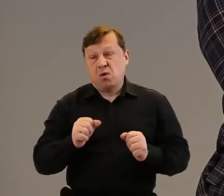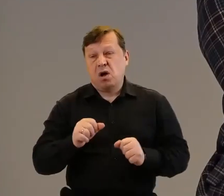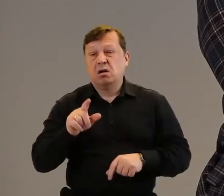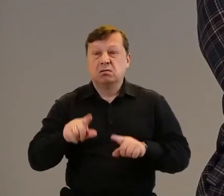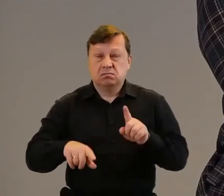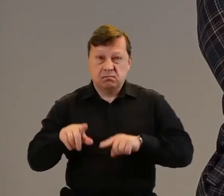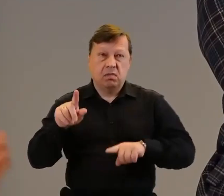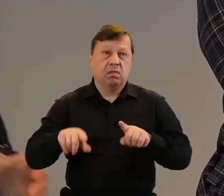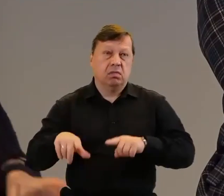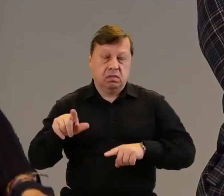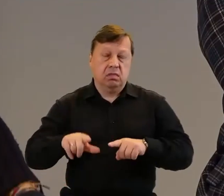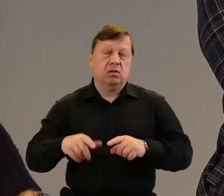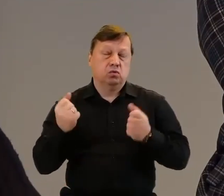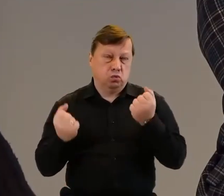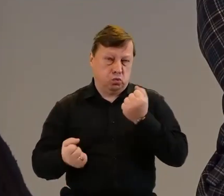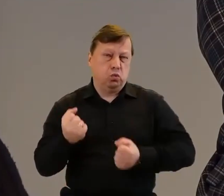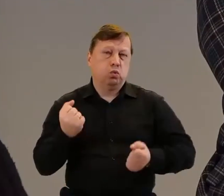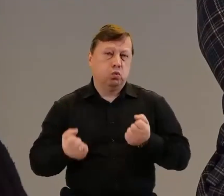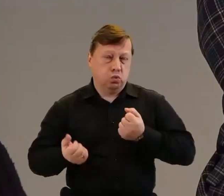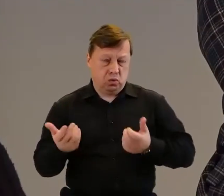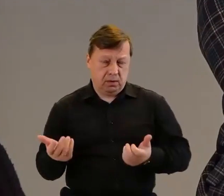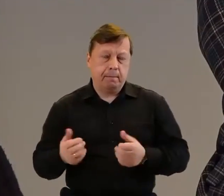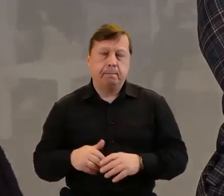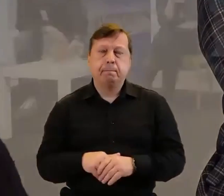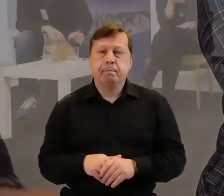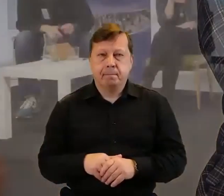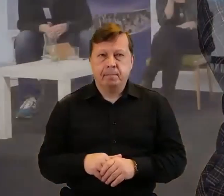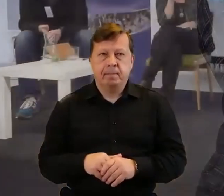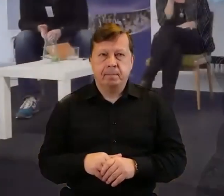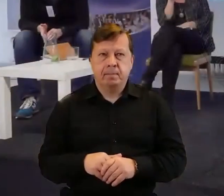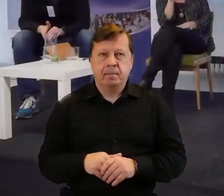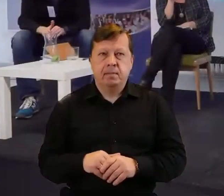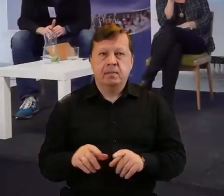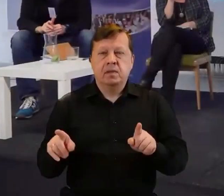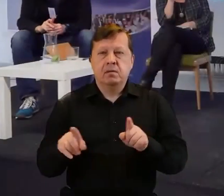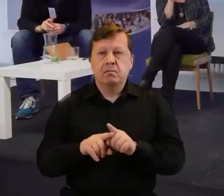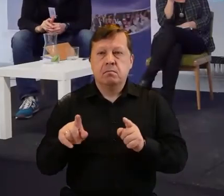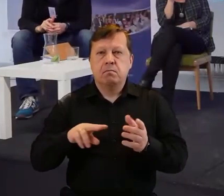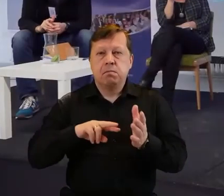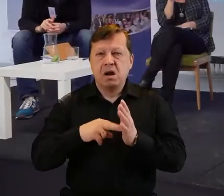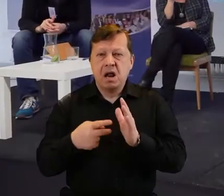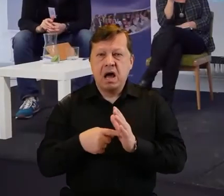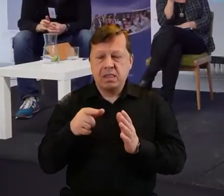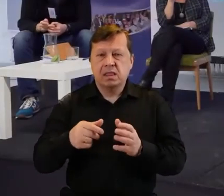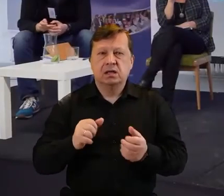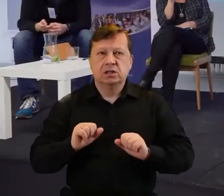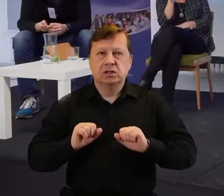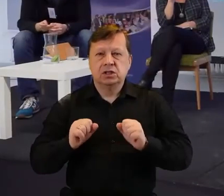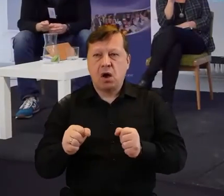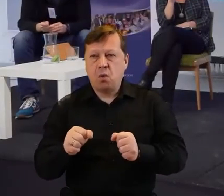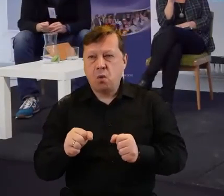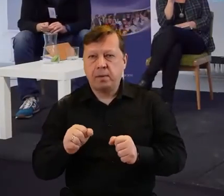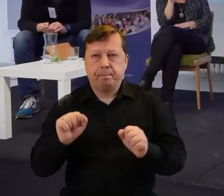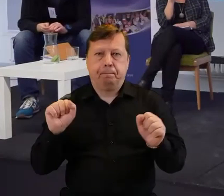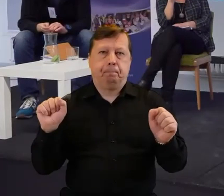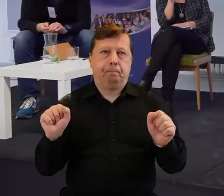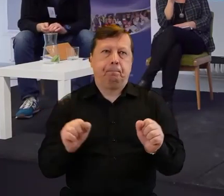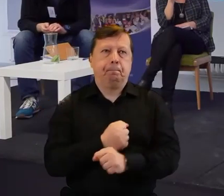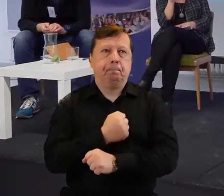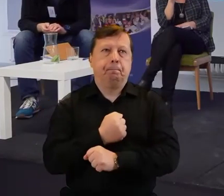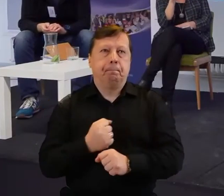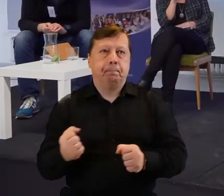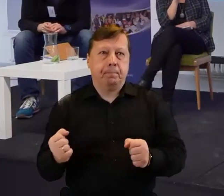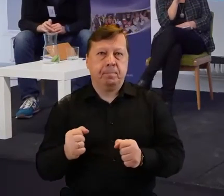prowadzenia, a przynajmniej zakres tych działań jest niemożliwy jednak